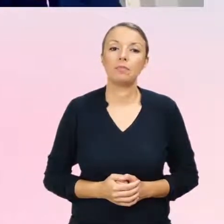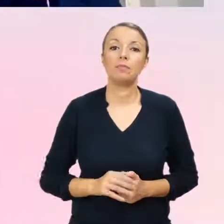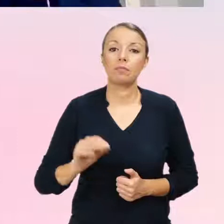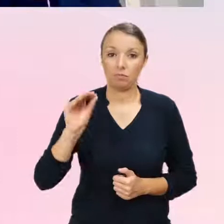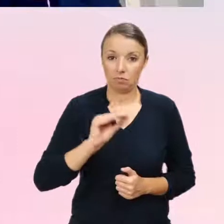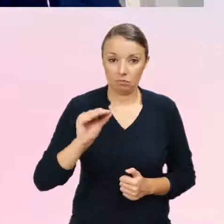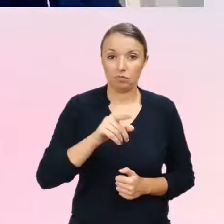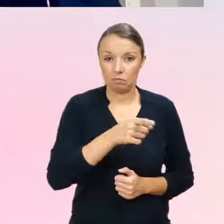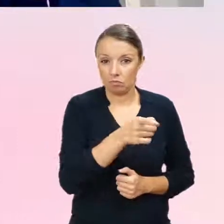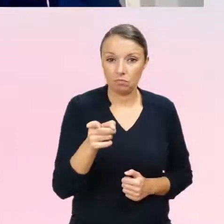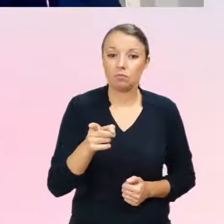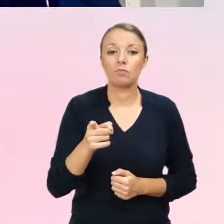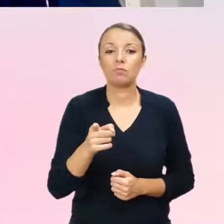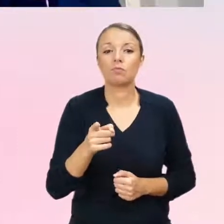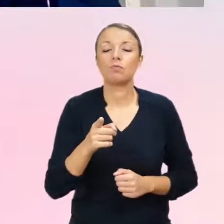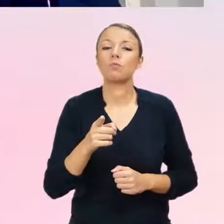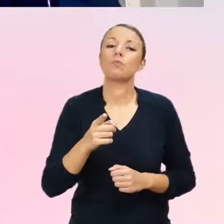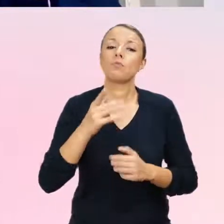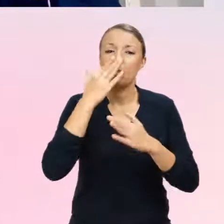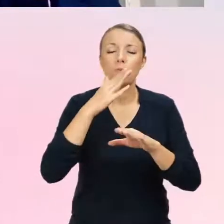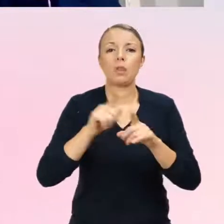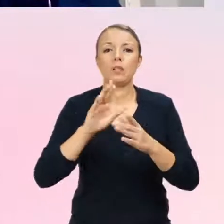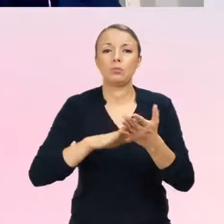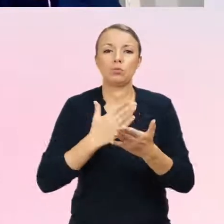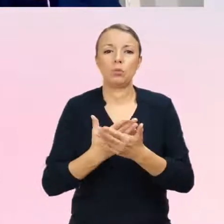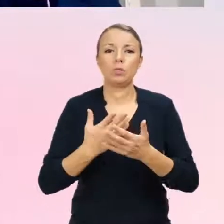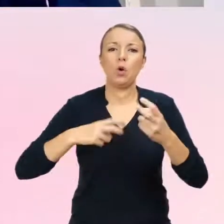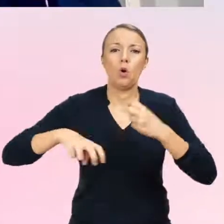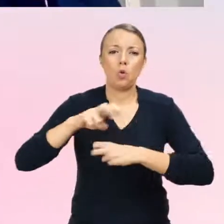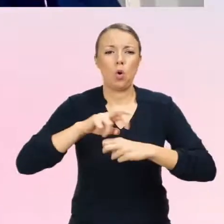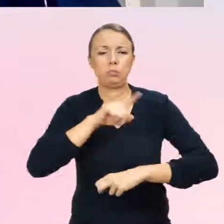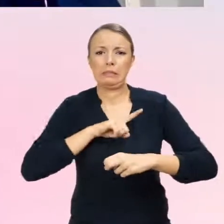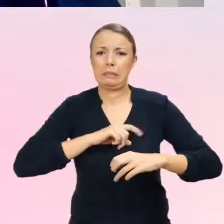badanie na zespół nadpobiliwości psychoruchowej.